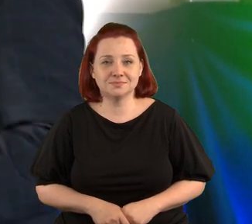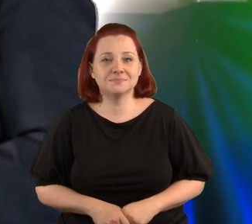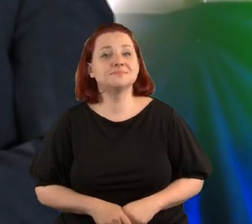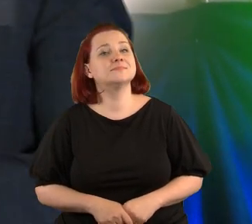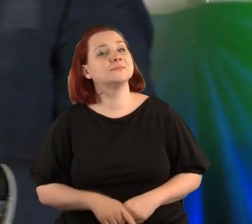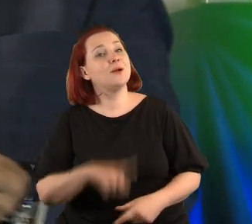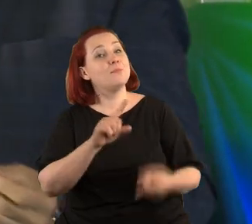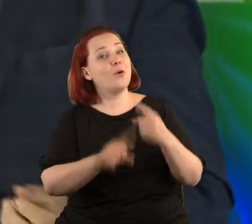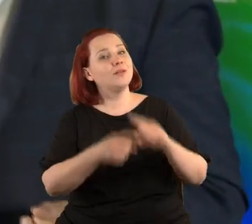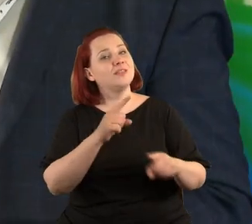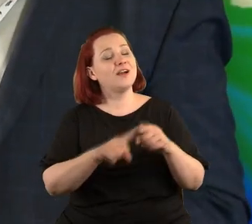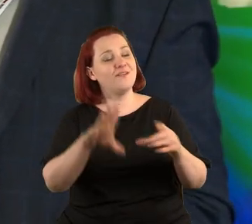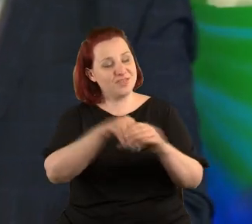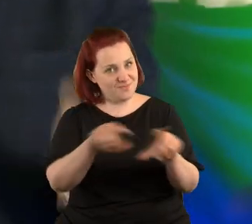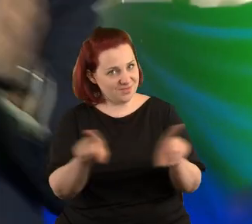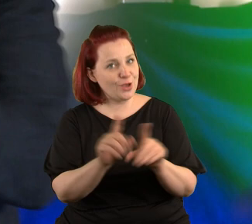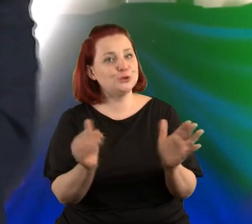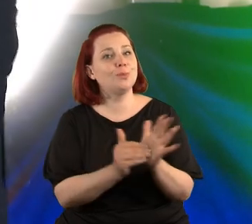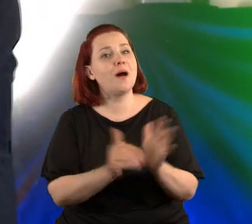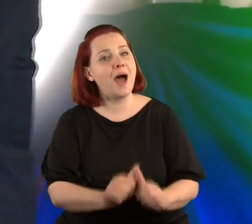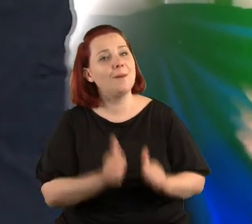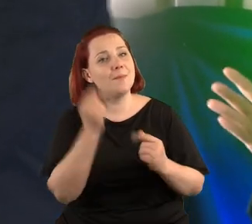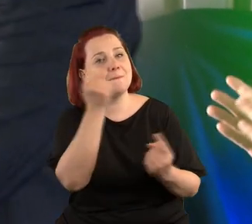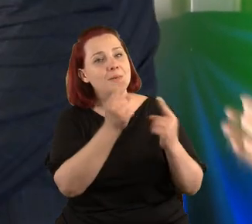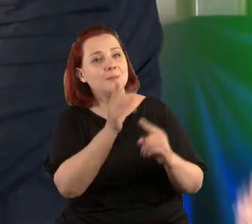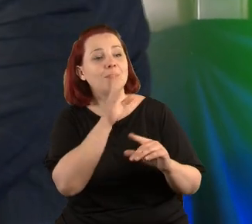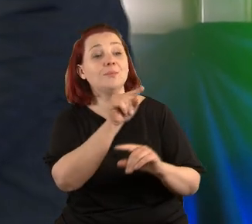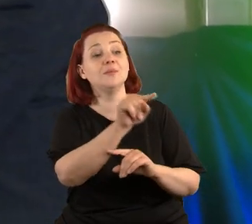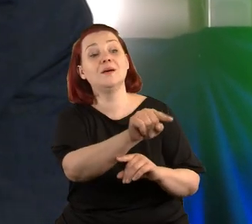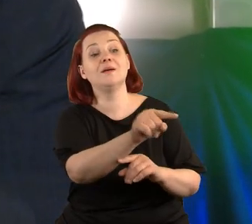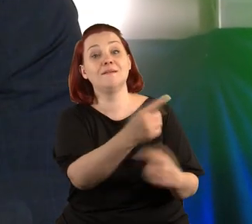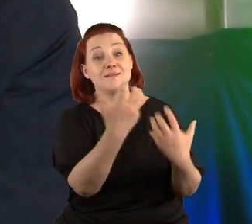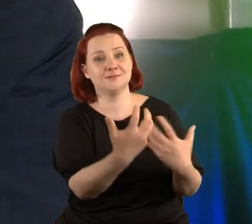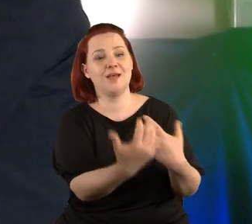Polityka też potrzebuje, żebyśmy myślili tak, jak politycy chcą.